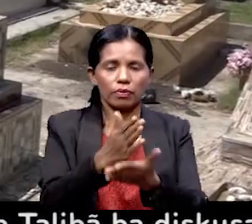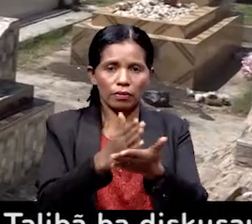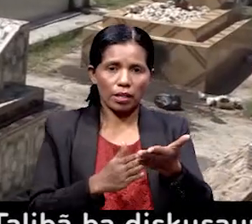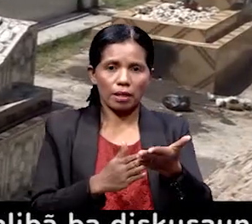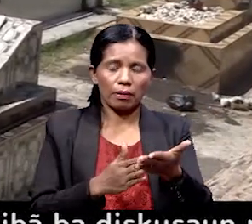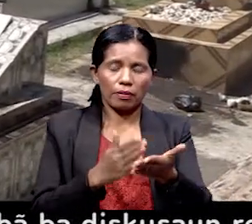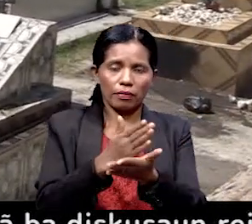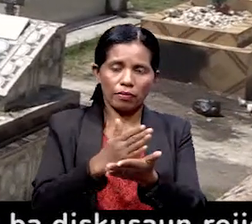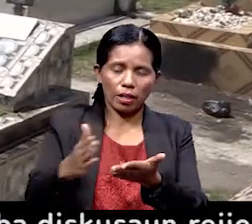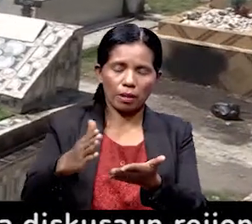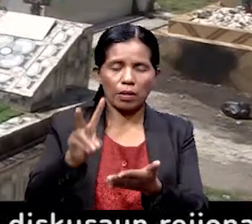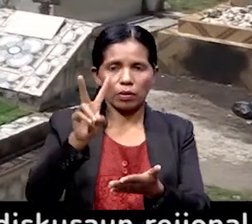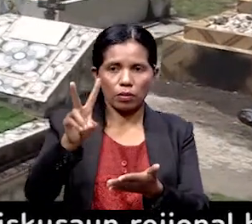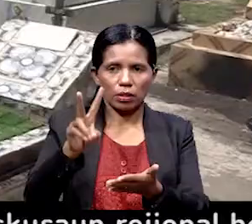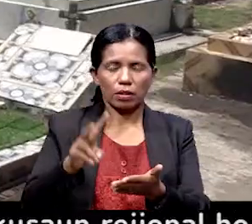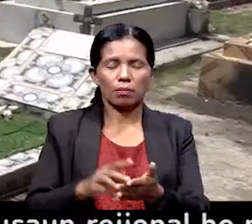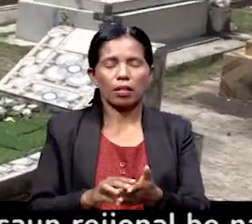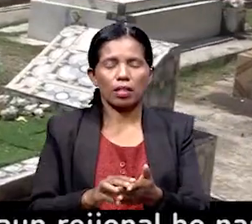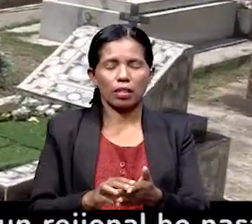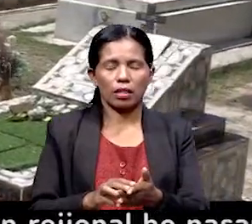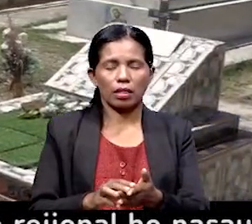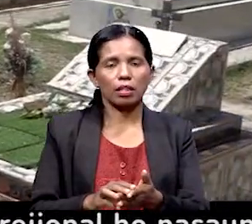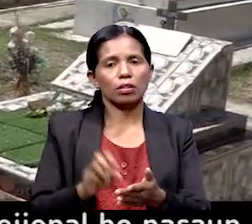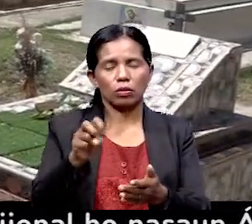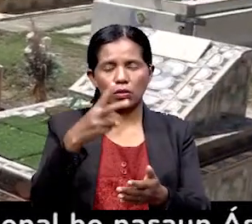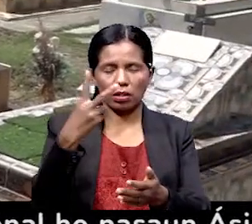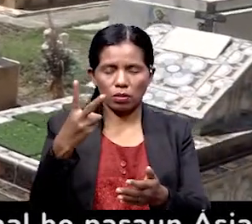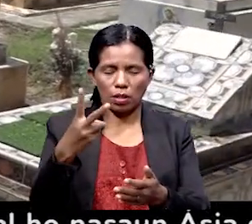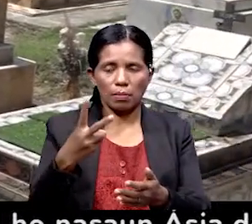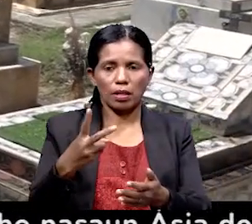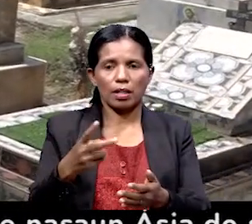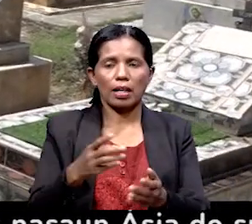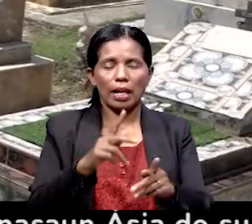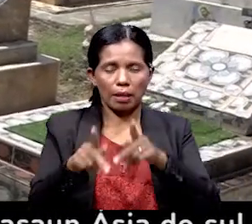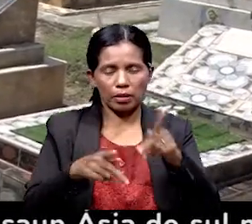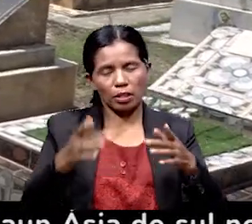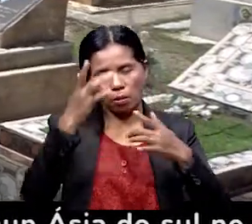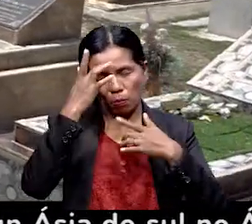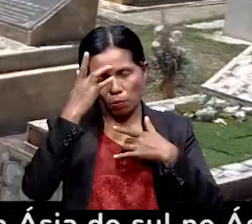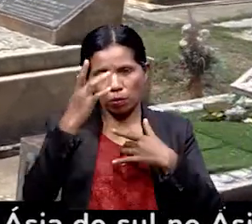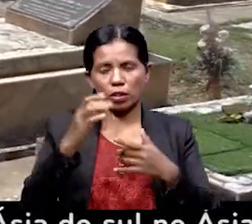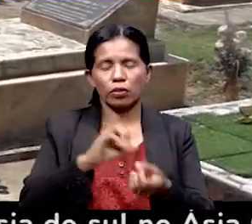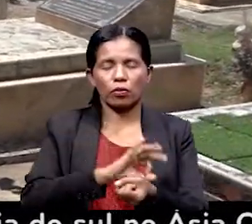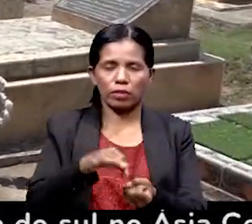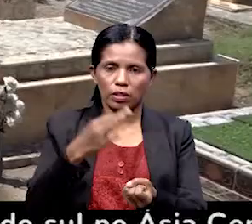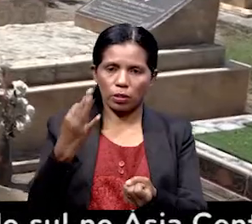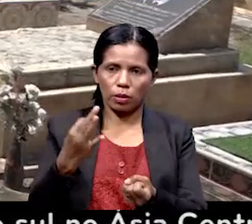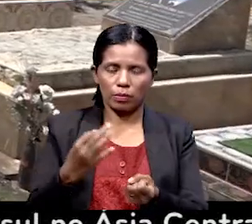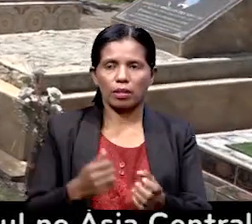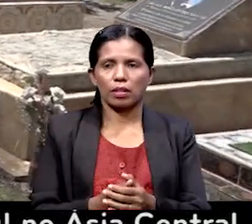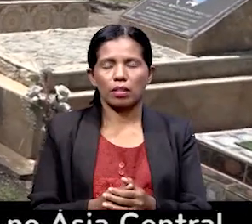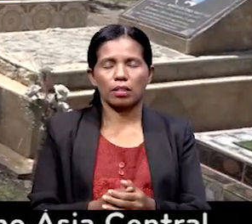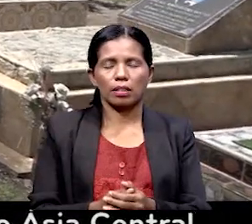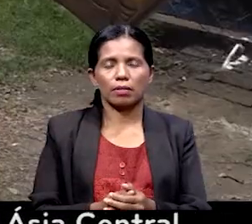Hektare Sanoresin Roaba Semiteru Publiku No Hektare Sanoresin Tolu Perparajela Papasiente Sira Nebe Mate Tamba Covid-19 Semiteru